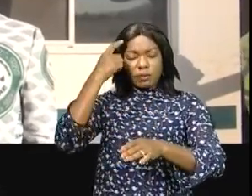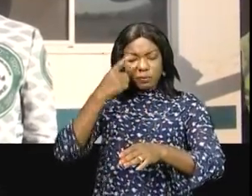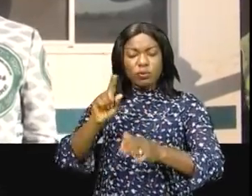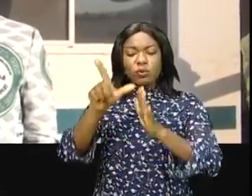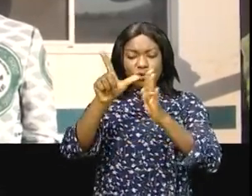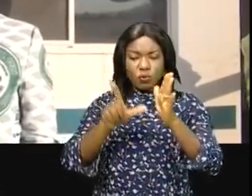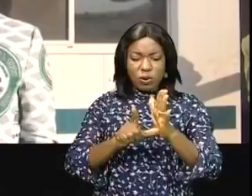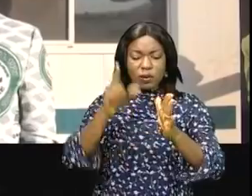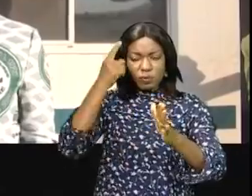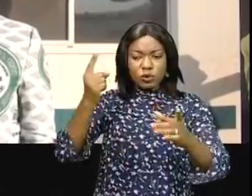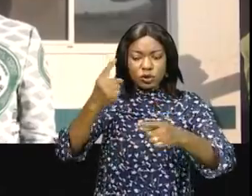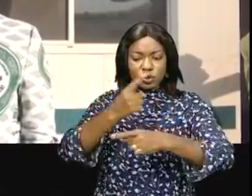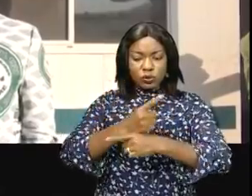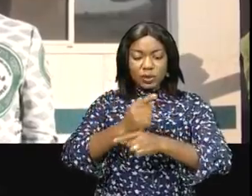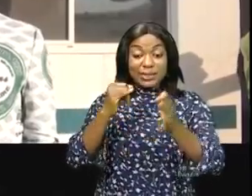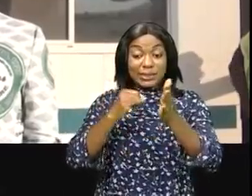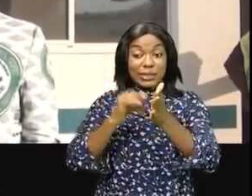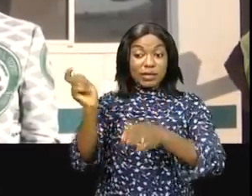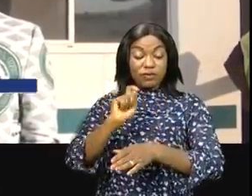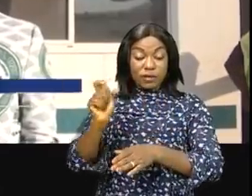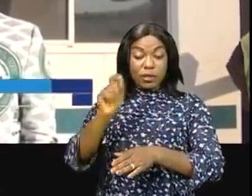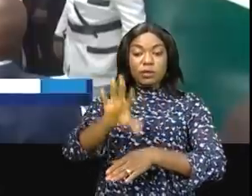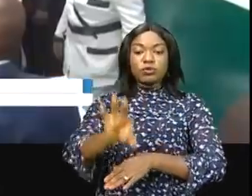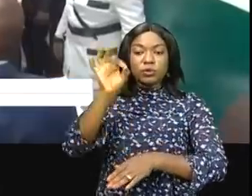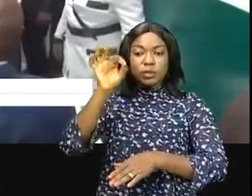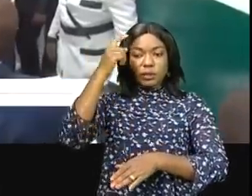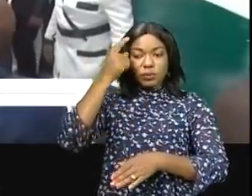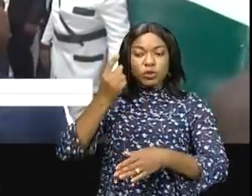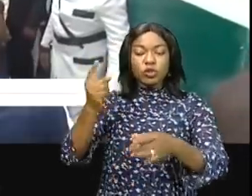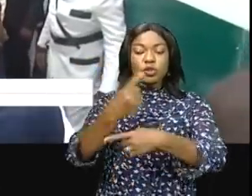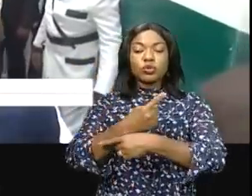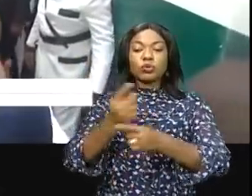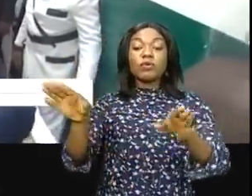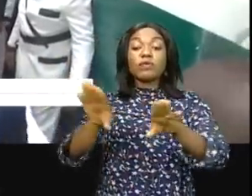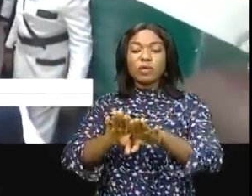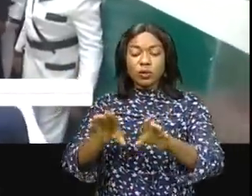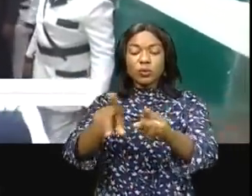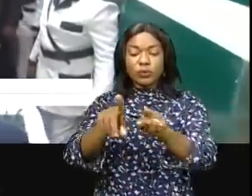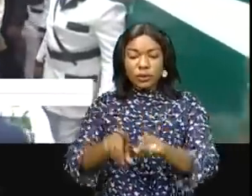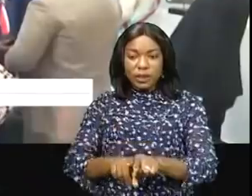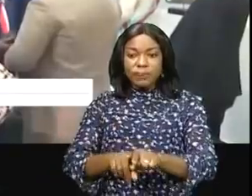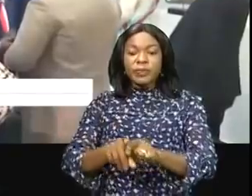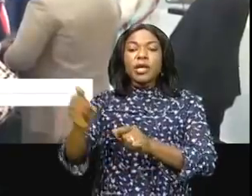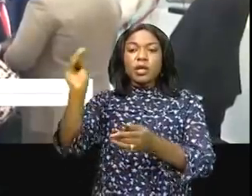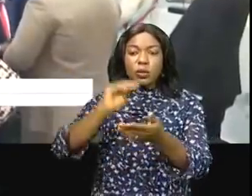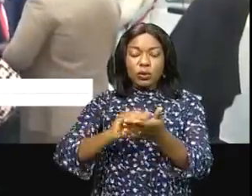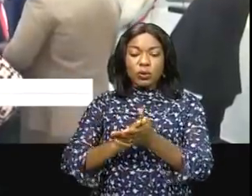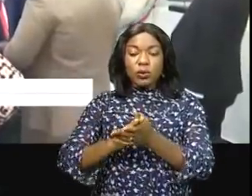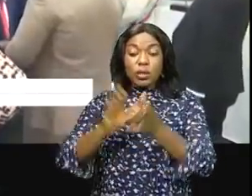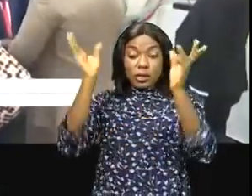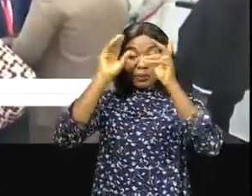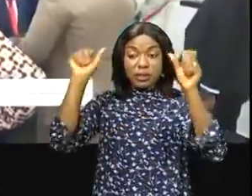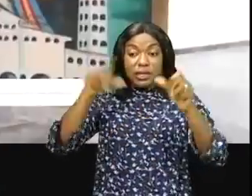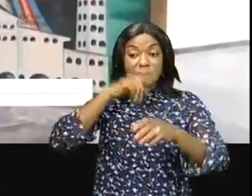pour que la journée d'ici avril soit consacrée comme une journée ferrée. Le président de l'Assemblée nationale, Christophe Mbosonko-Diamponga,